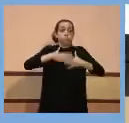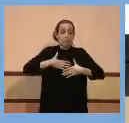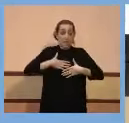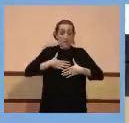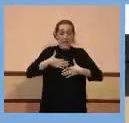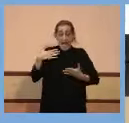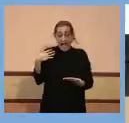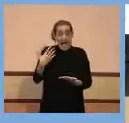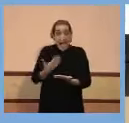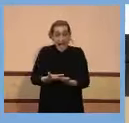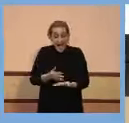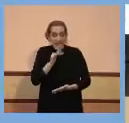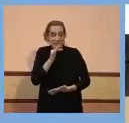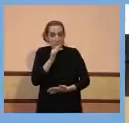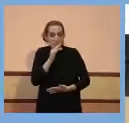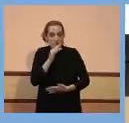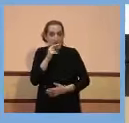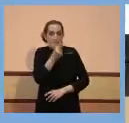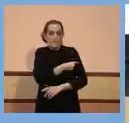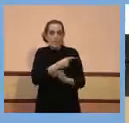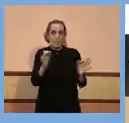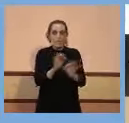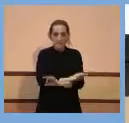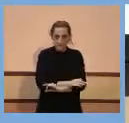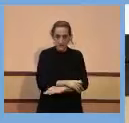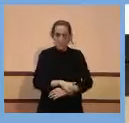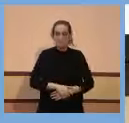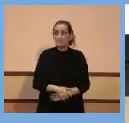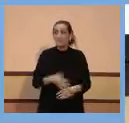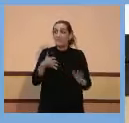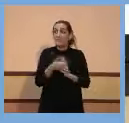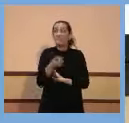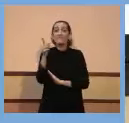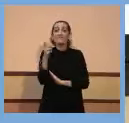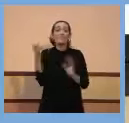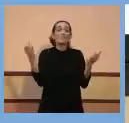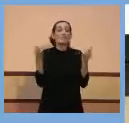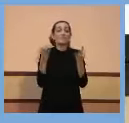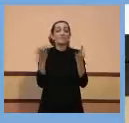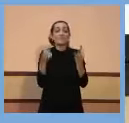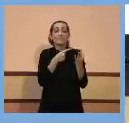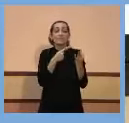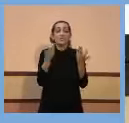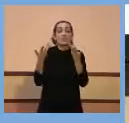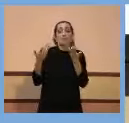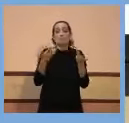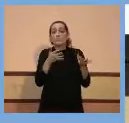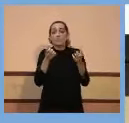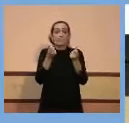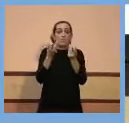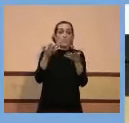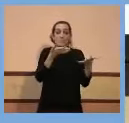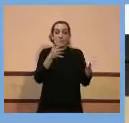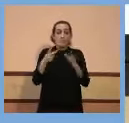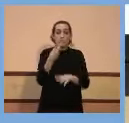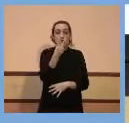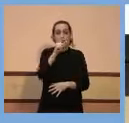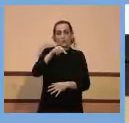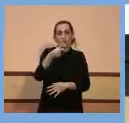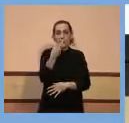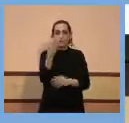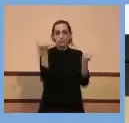evidentment, la vacuna. Per tant, això seria un número aproximat d'uns 2,2 milions de persones